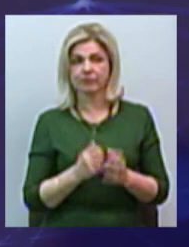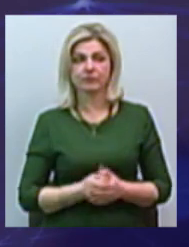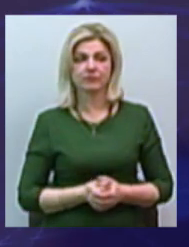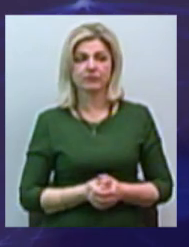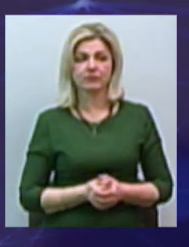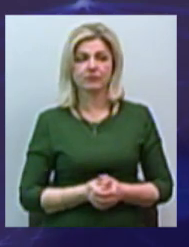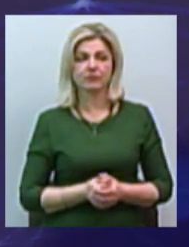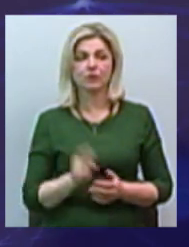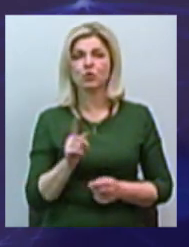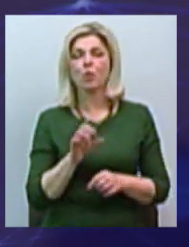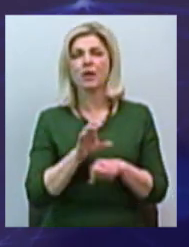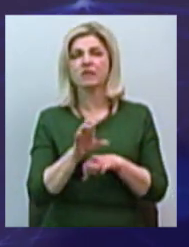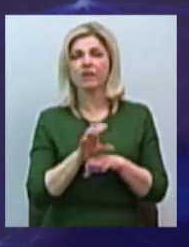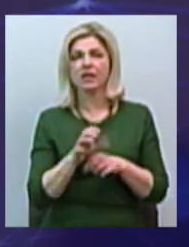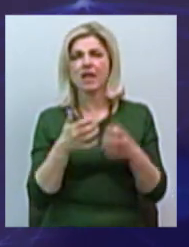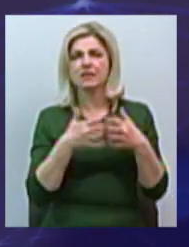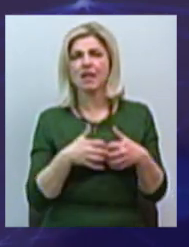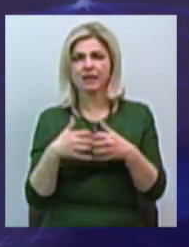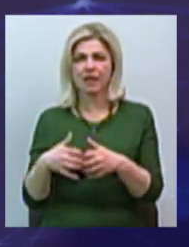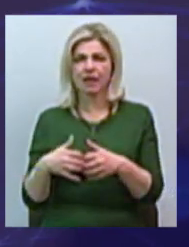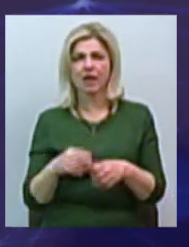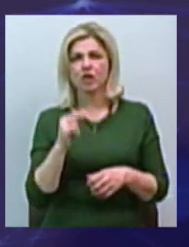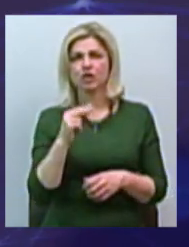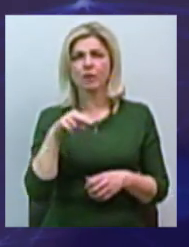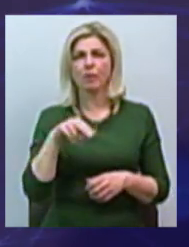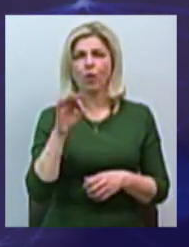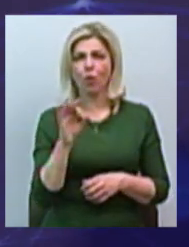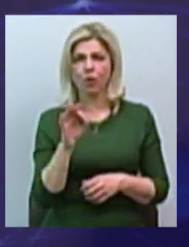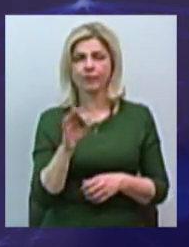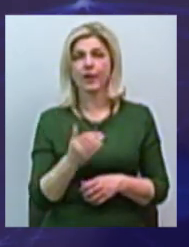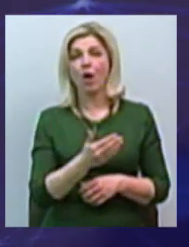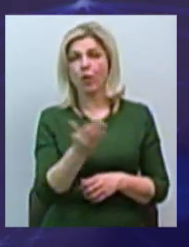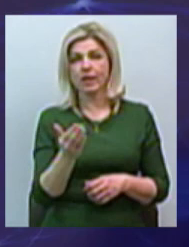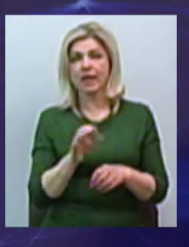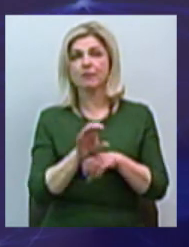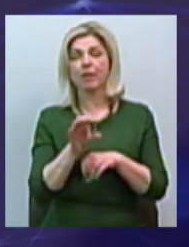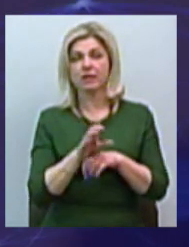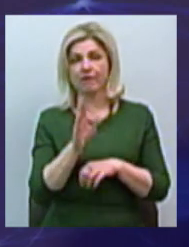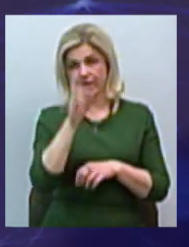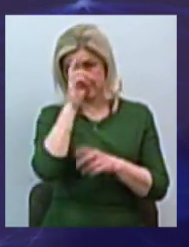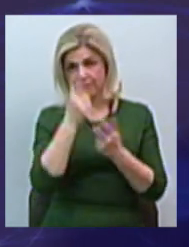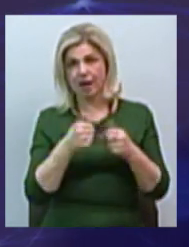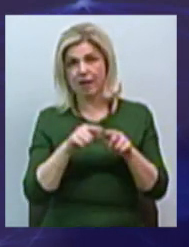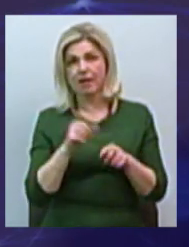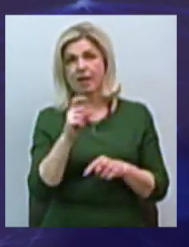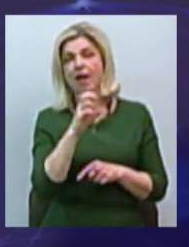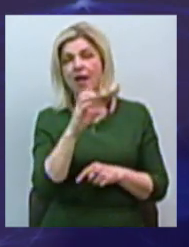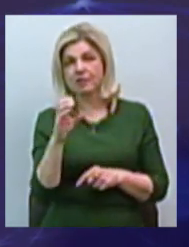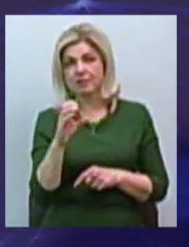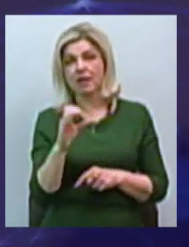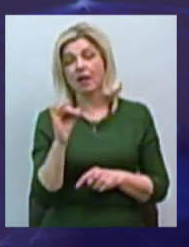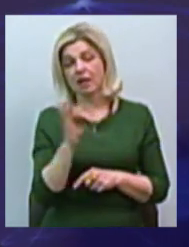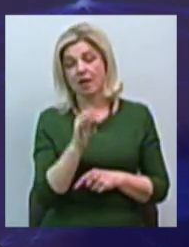производило станки ЧПУ, артель, вони експортируювали в країни ЄС в определенний момент,